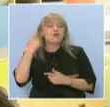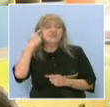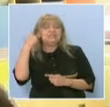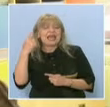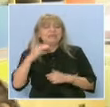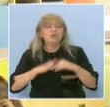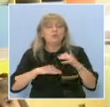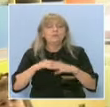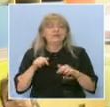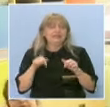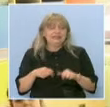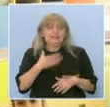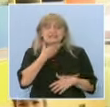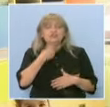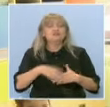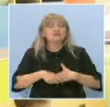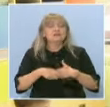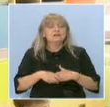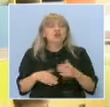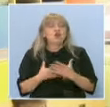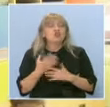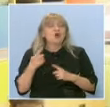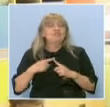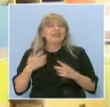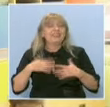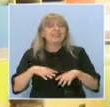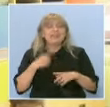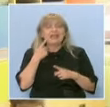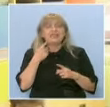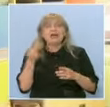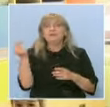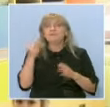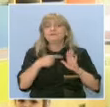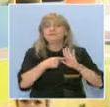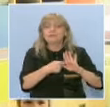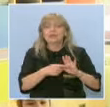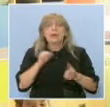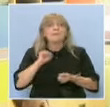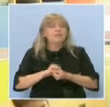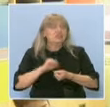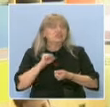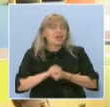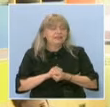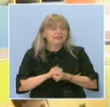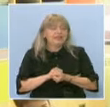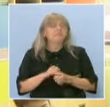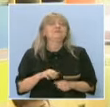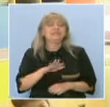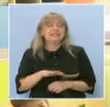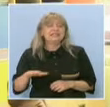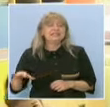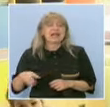запознаем с нова техника на изобразяване, с техниката печатане. Децата ще